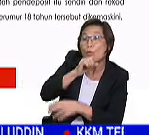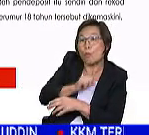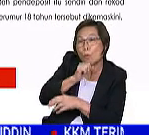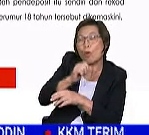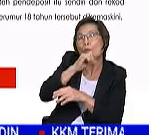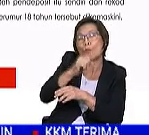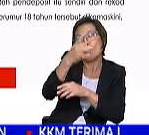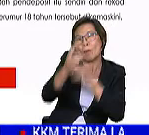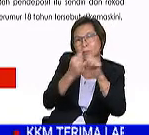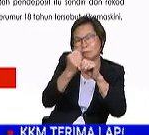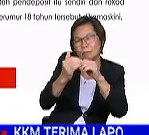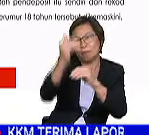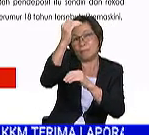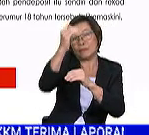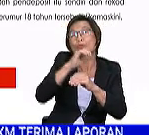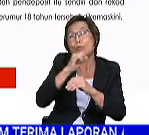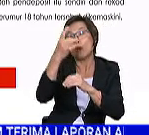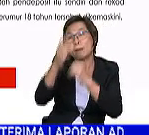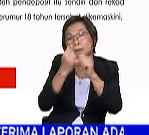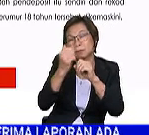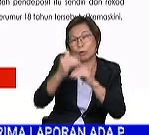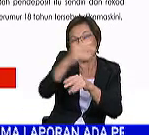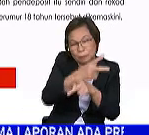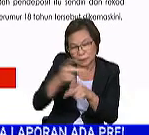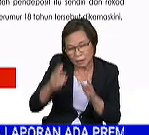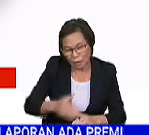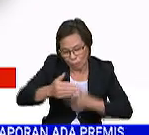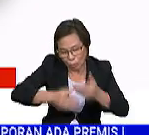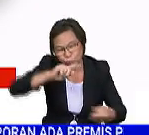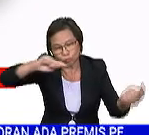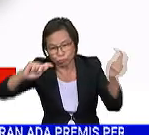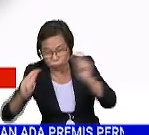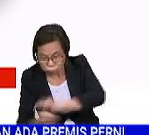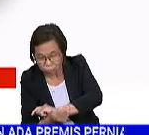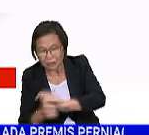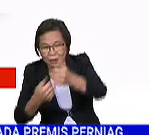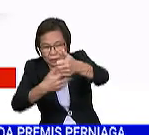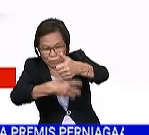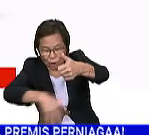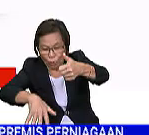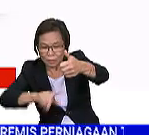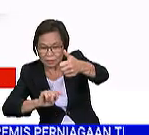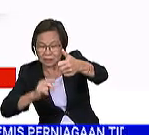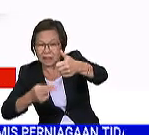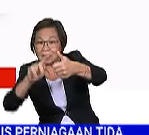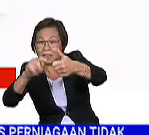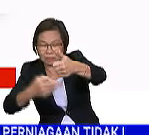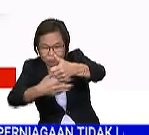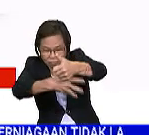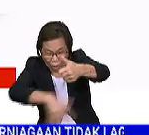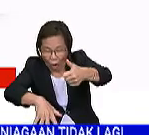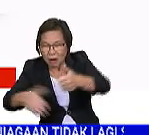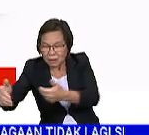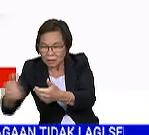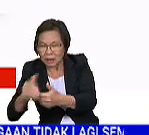18 tahun dan ke atas dan penjaga melakukan proses penukaran di cawangan-cawangan TH berdekatan. TH